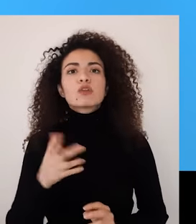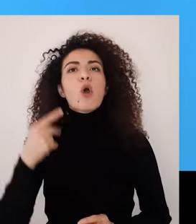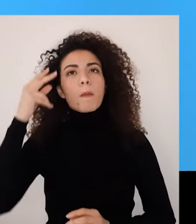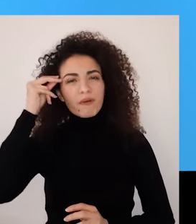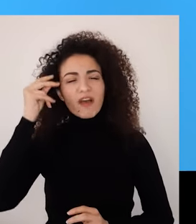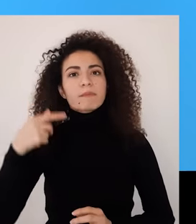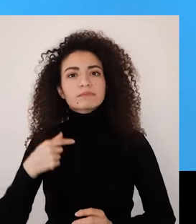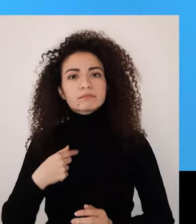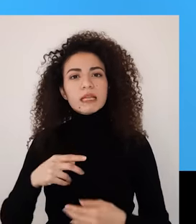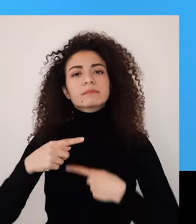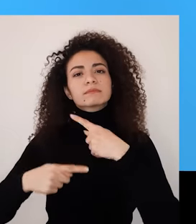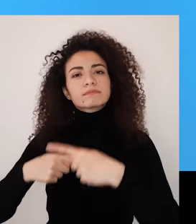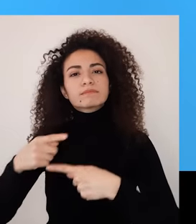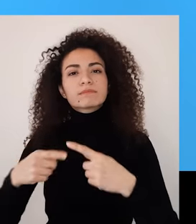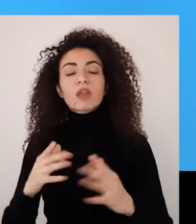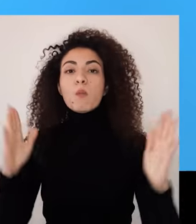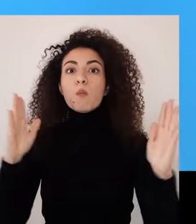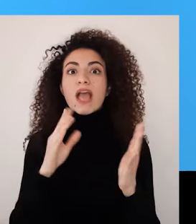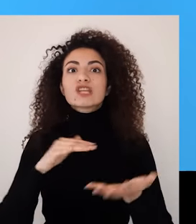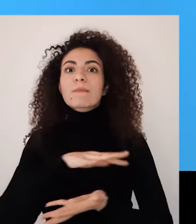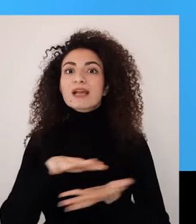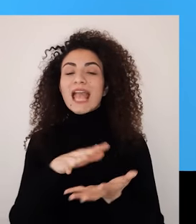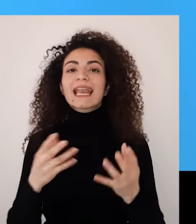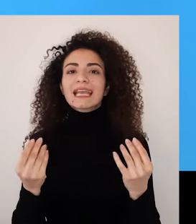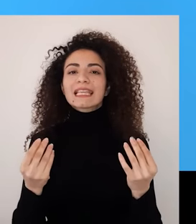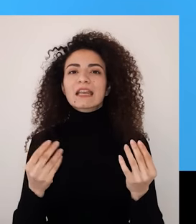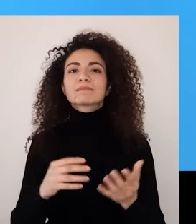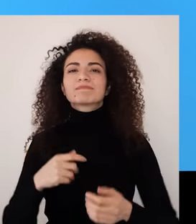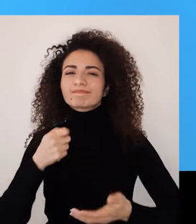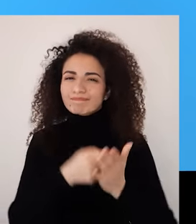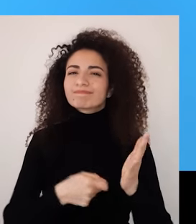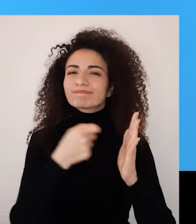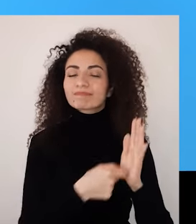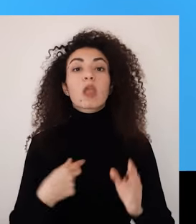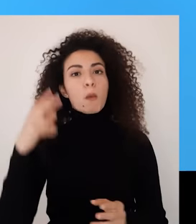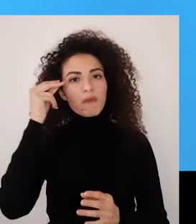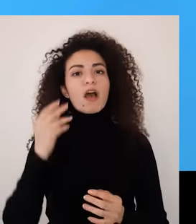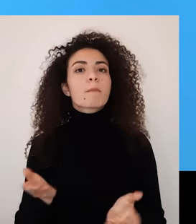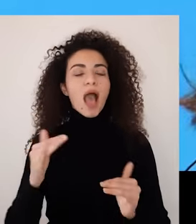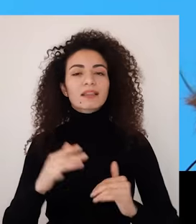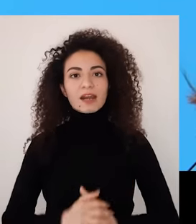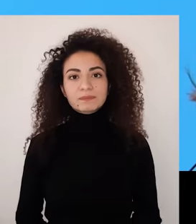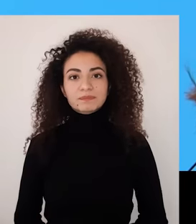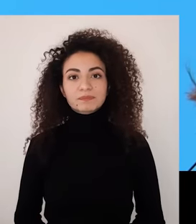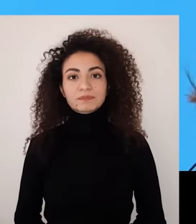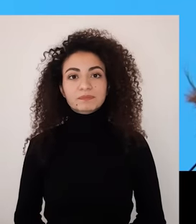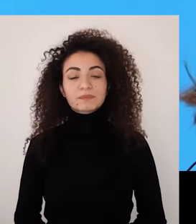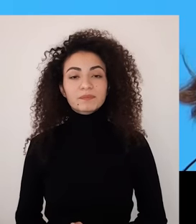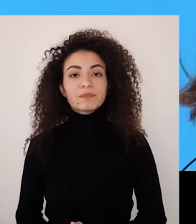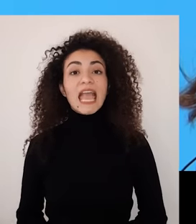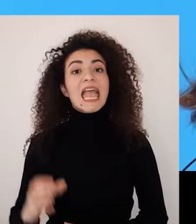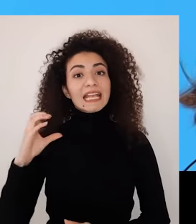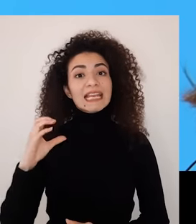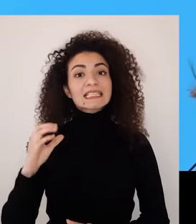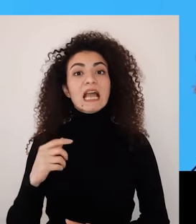بالنموذج لإكمال التمرين الهدف هو إنه تحددي أمر أو أمرين على الأقل لمساعدتك على